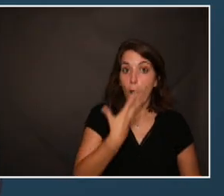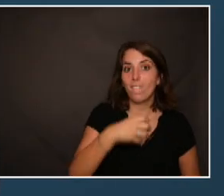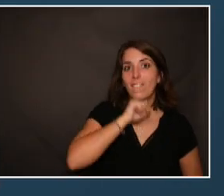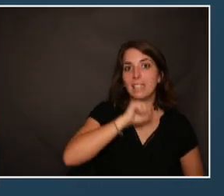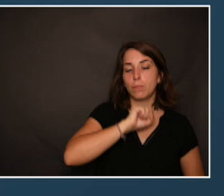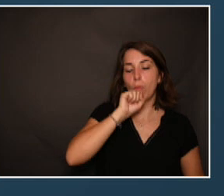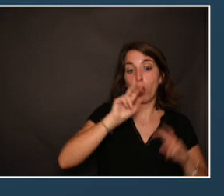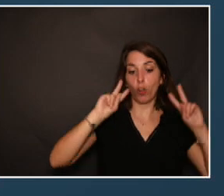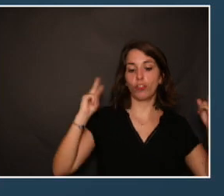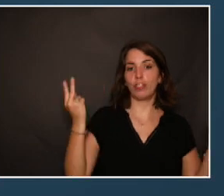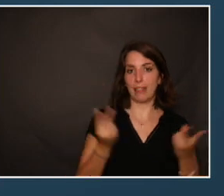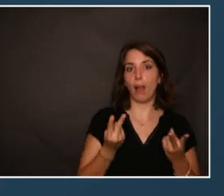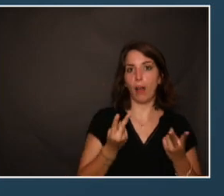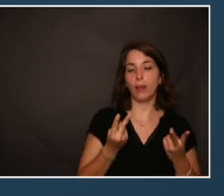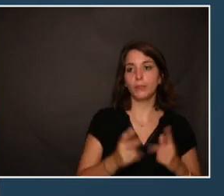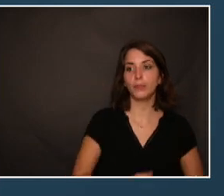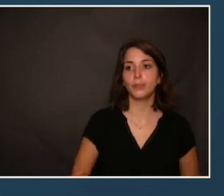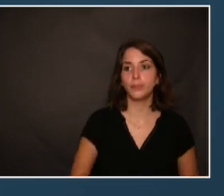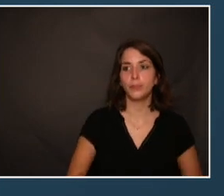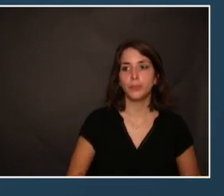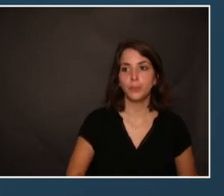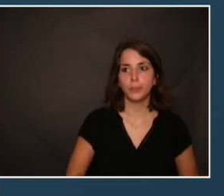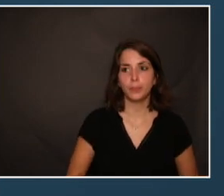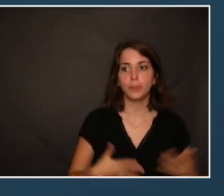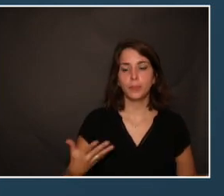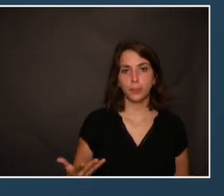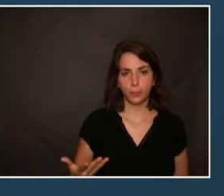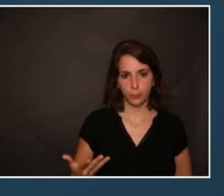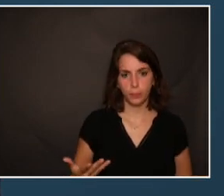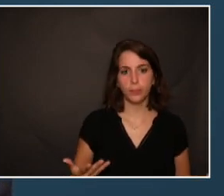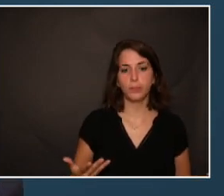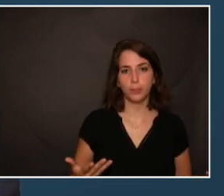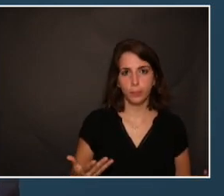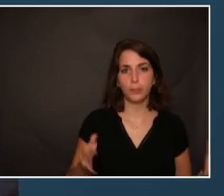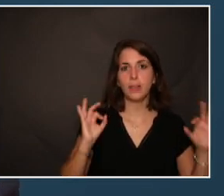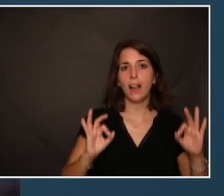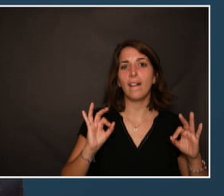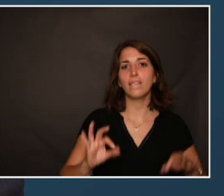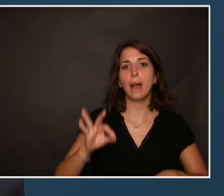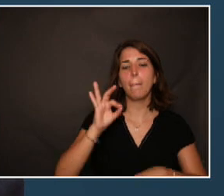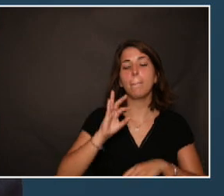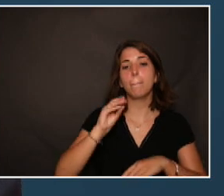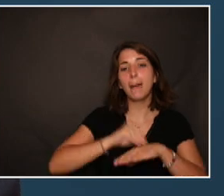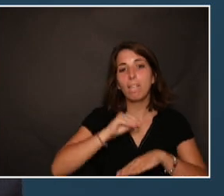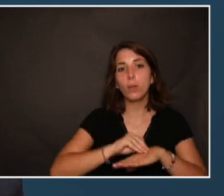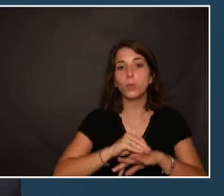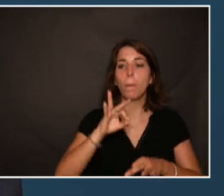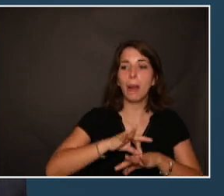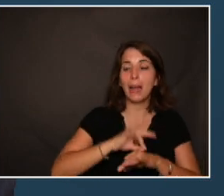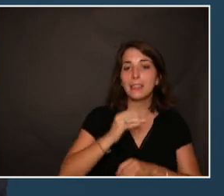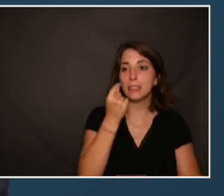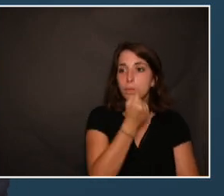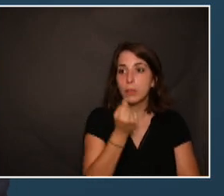générale. En ce qui concerne la prévention des maladies buccodentaires, il y a quatre